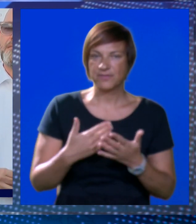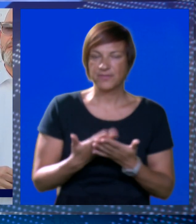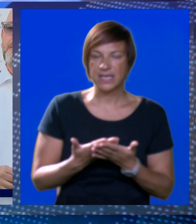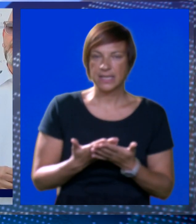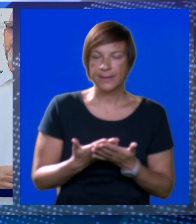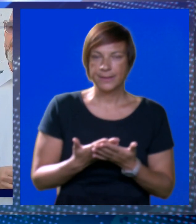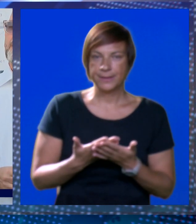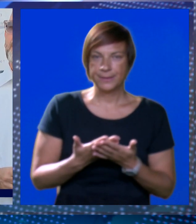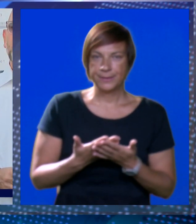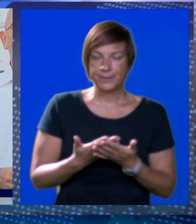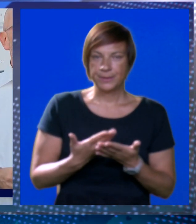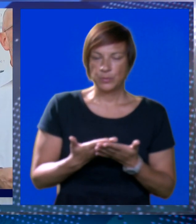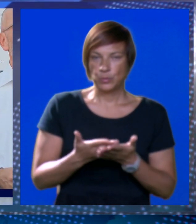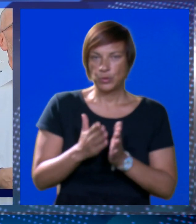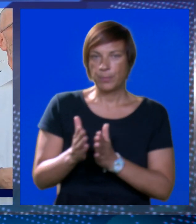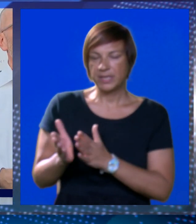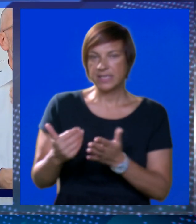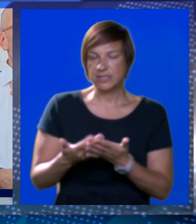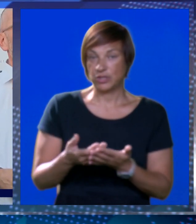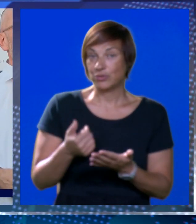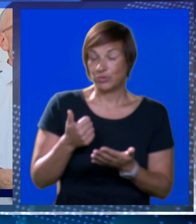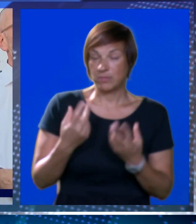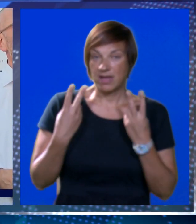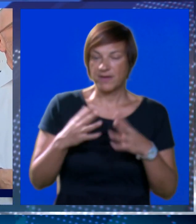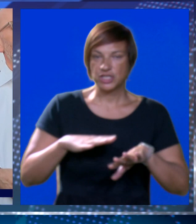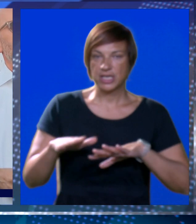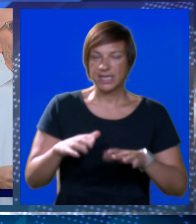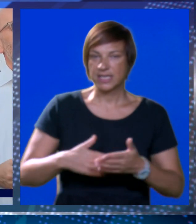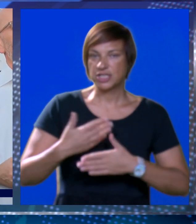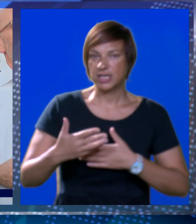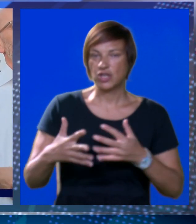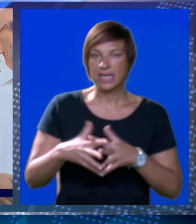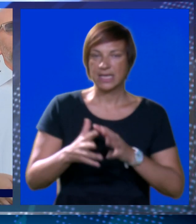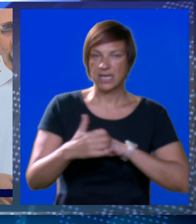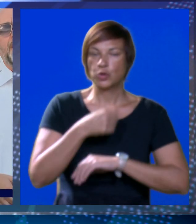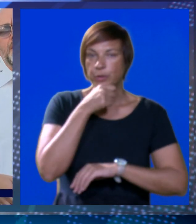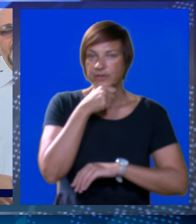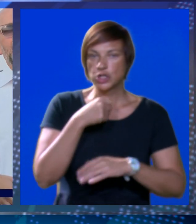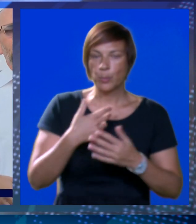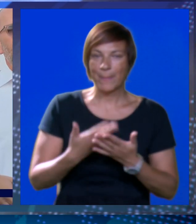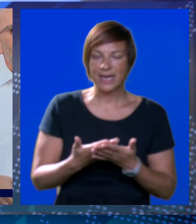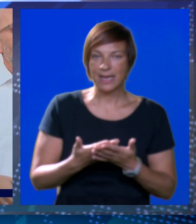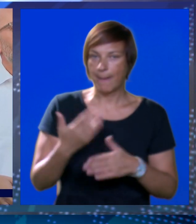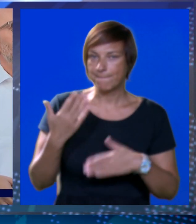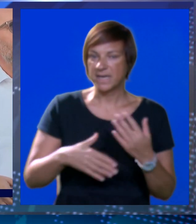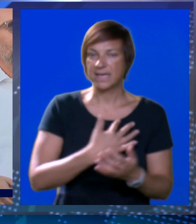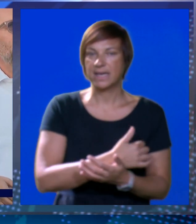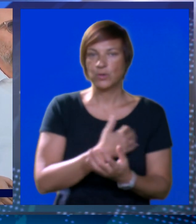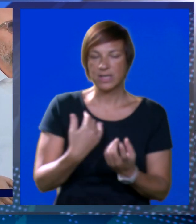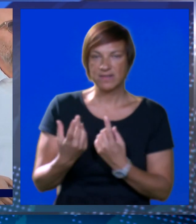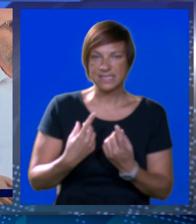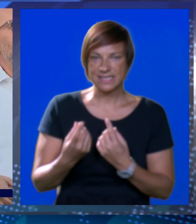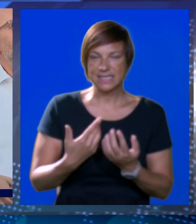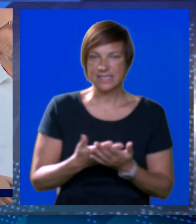relevantnih u tom nizu, a to su najvažniji građani, a onda grad Dubrovnik, Županija, pa na kraju